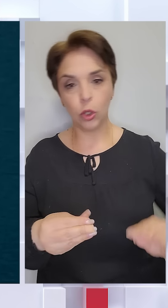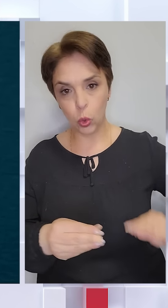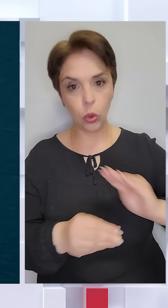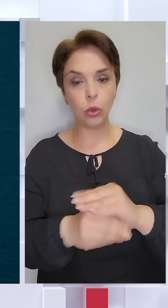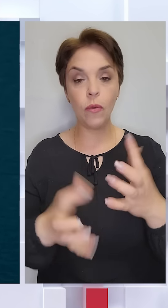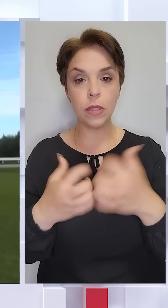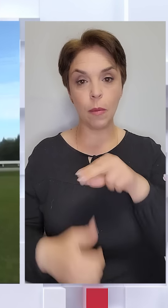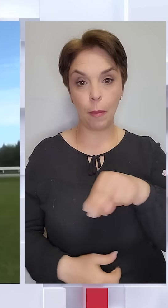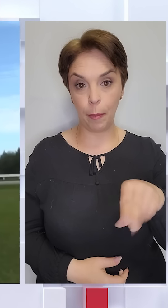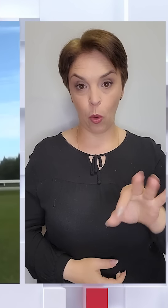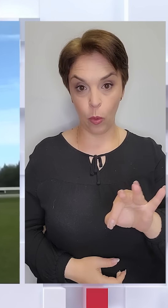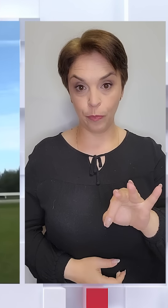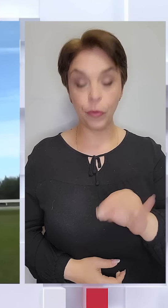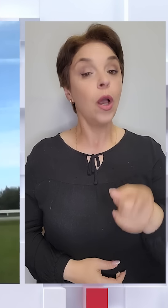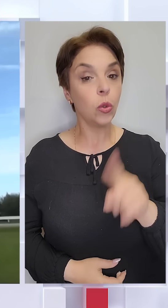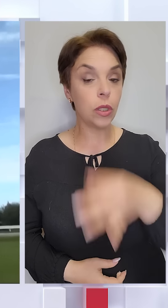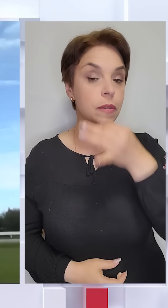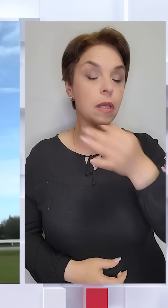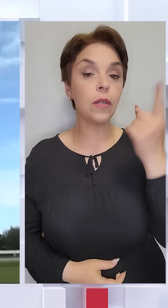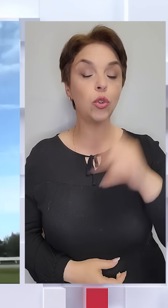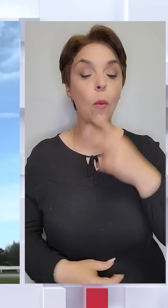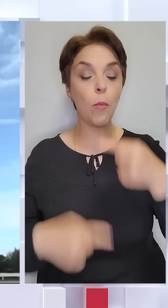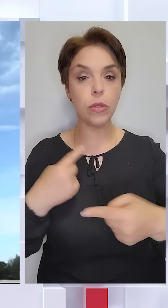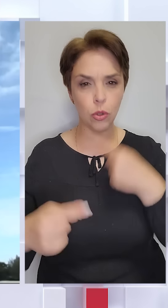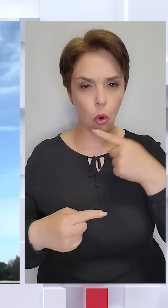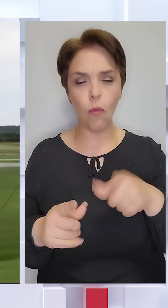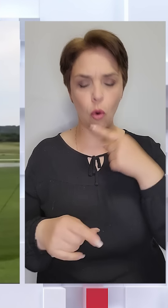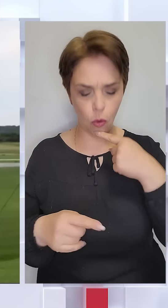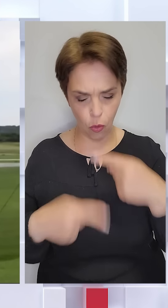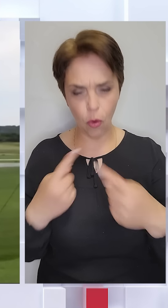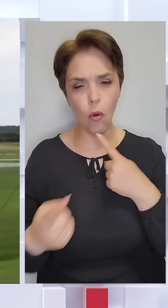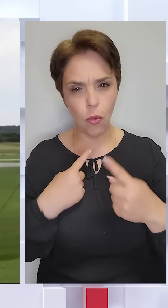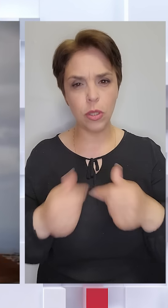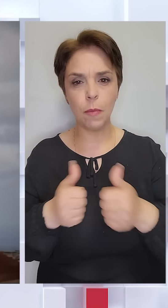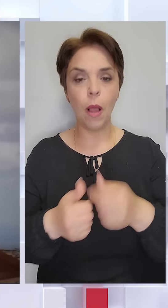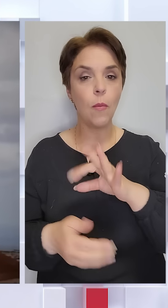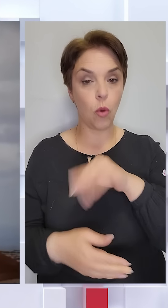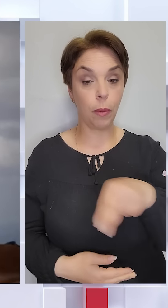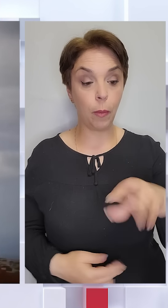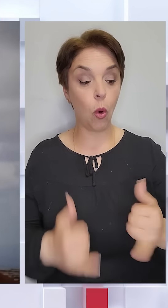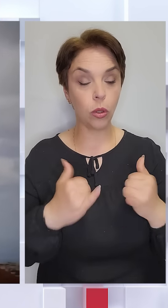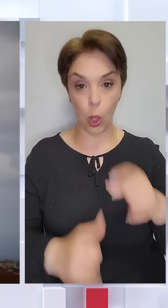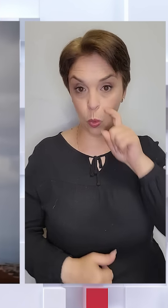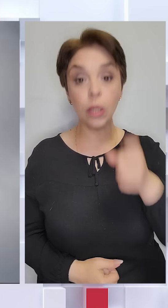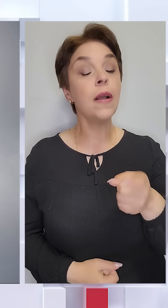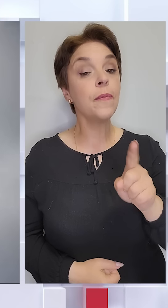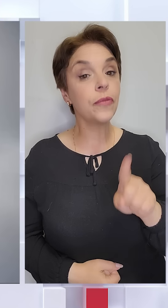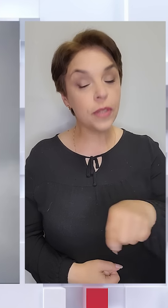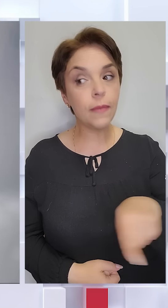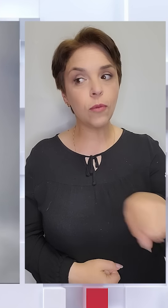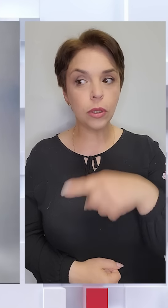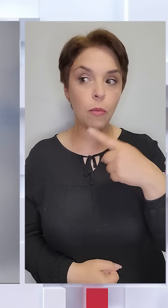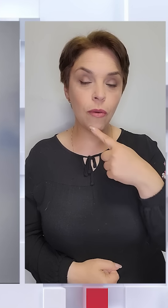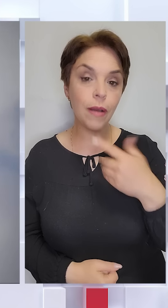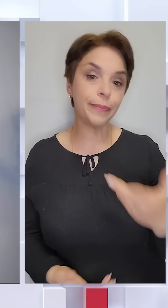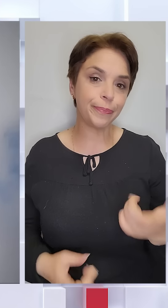системи ППО. Тоді він зазначив, що постійно говориться з партнерами про засоби протиповітряної оборони для України. Втім, вони, мовляв,